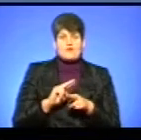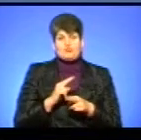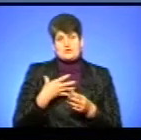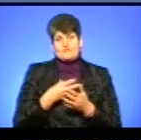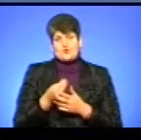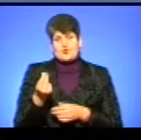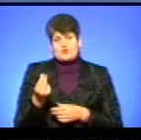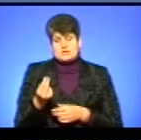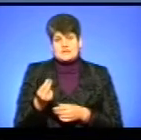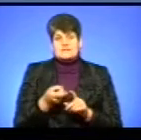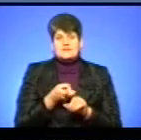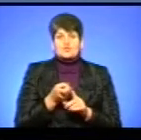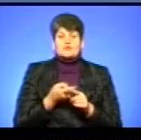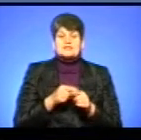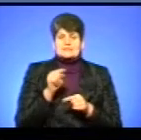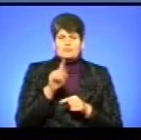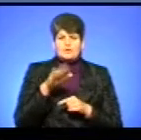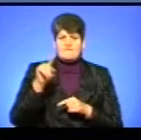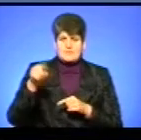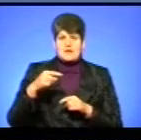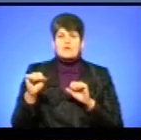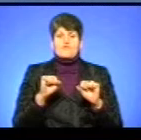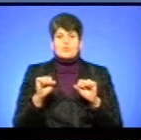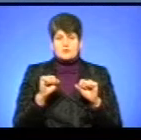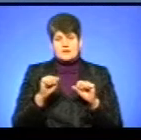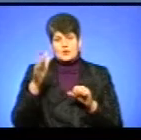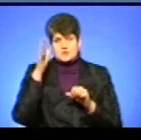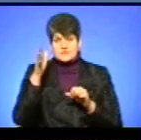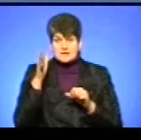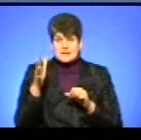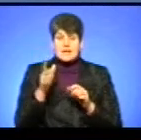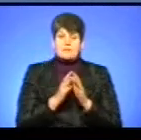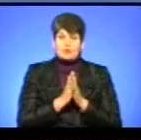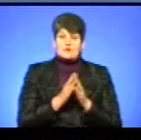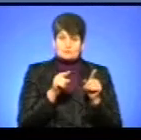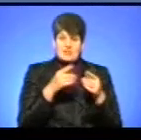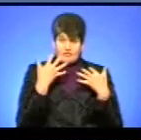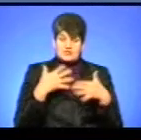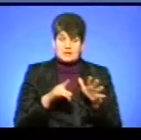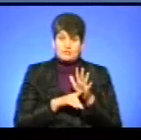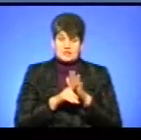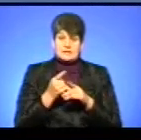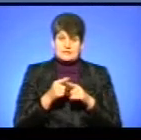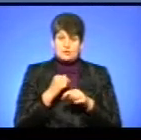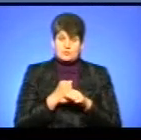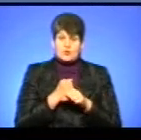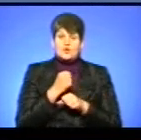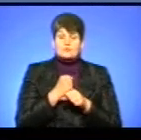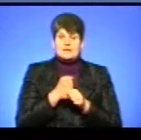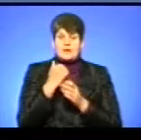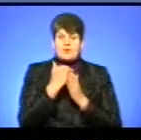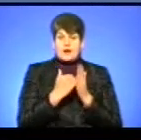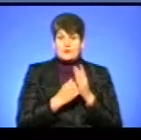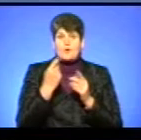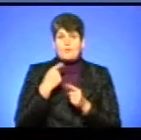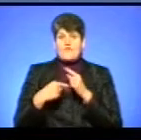кошти. У зв'язку з цим ми будемо вимагати в управління освіти і науки і просимо їх вже приступити до цієї роботи, розробити порядок повернення